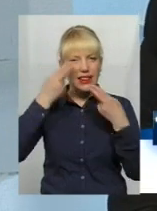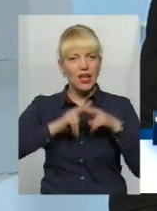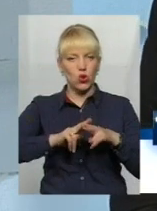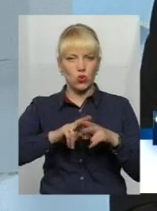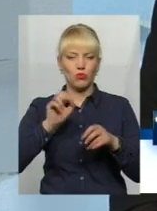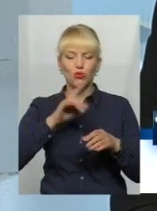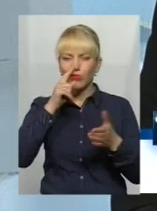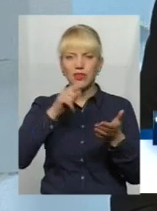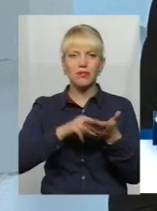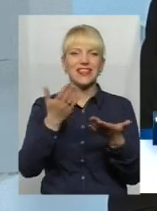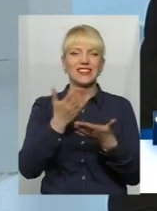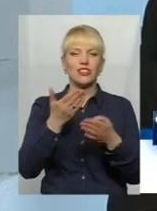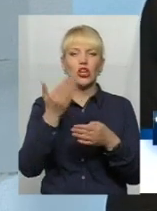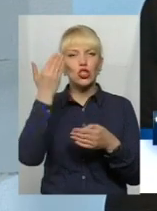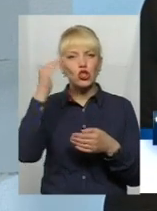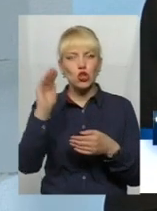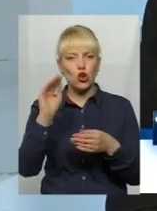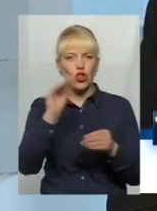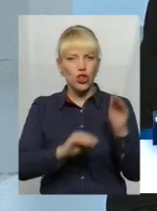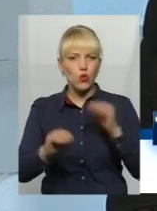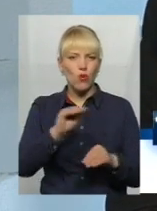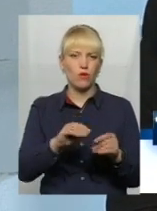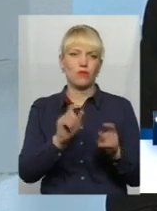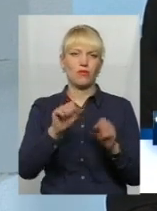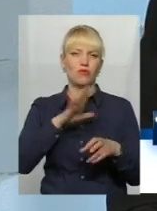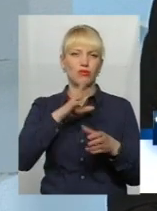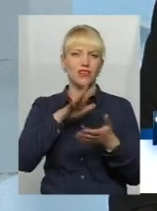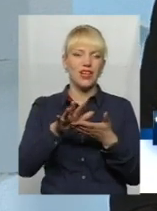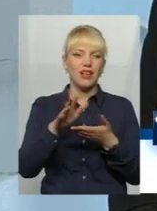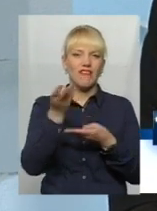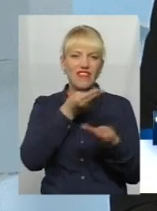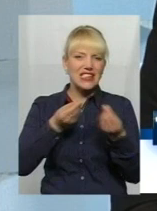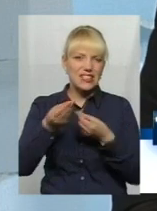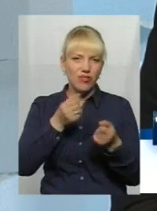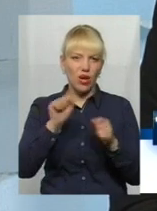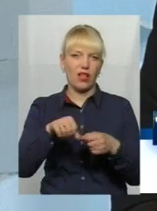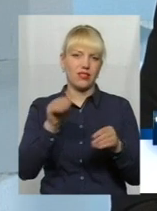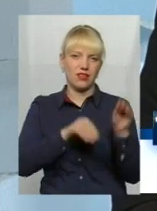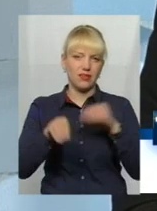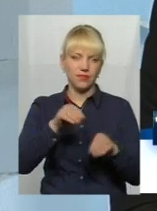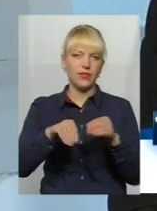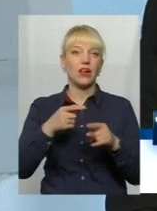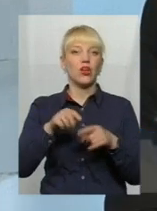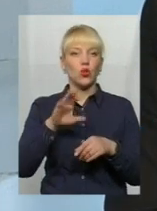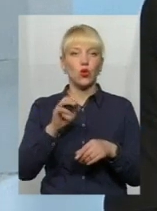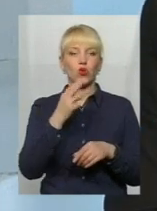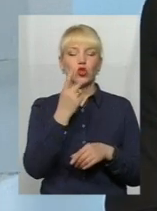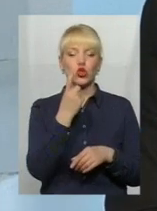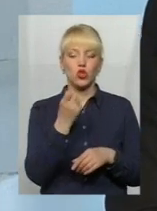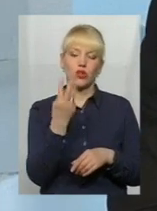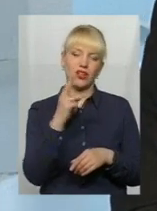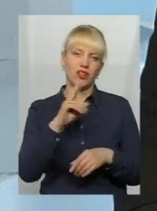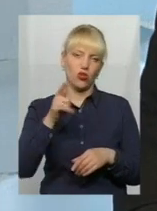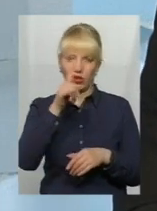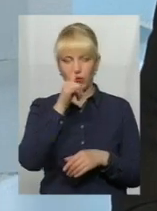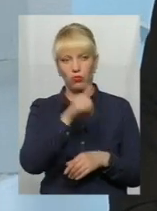доміжки, може, буває так, що можуть щось трошки фальсифікувати. Ото 113 кг недопущеного